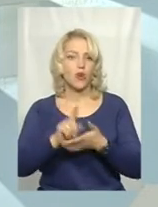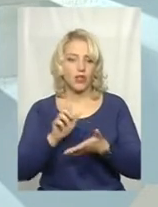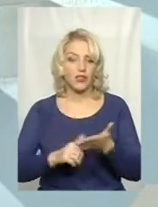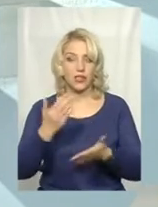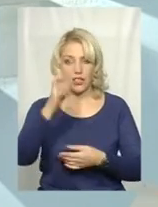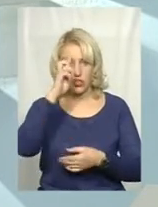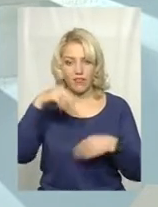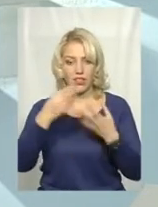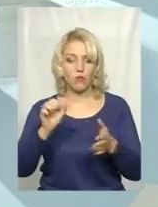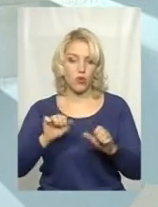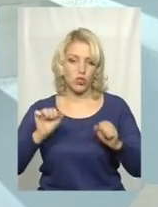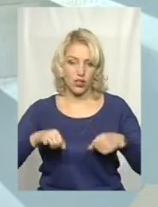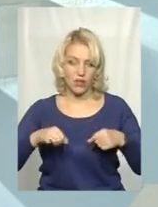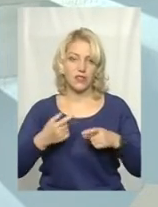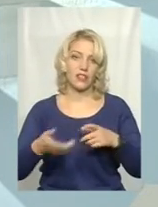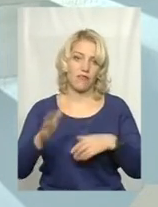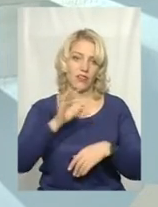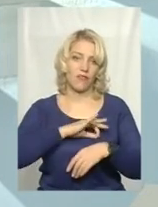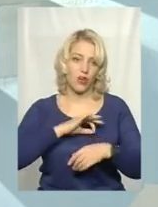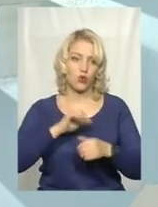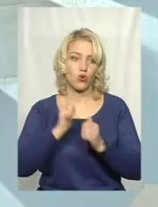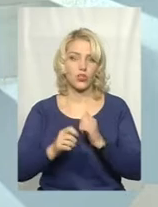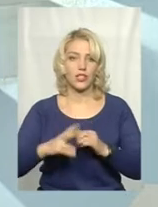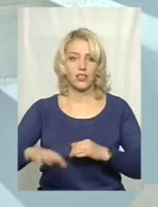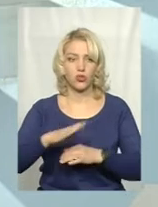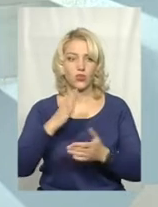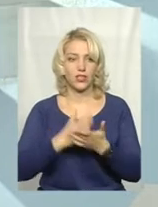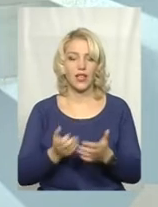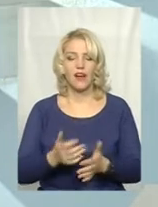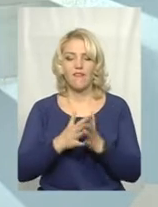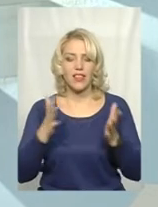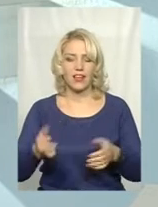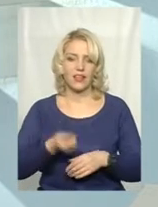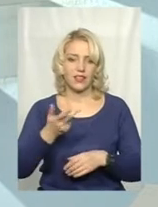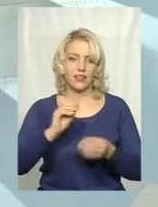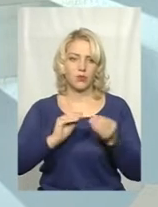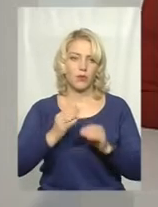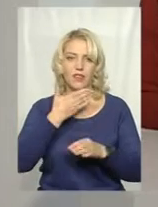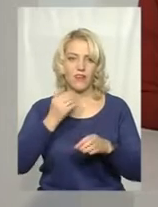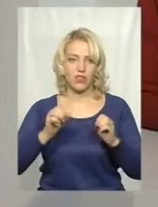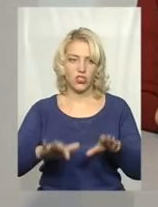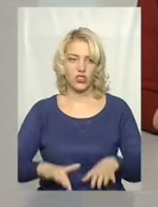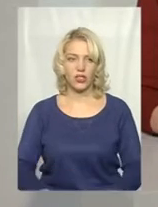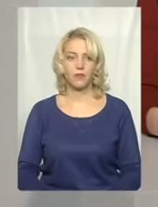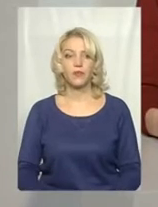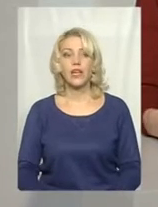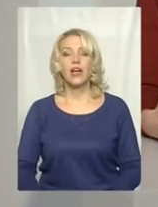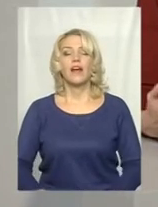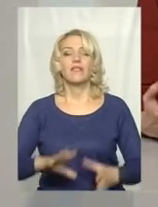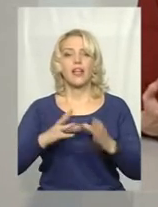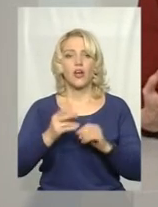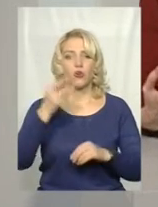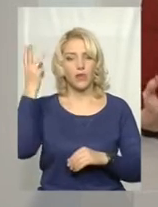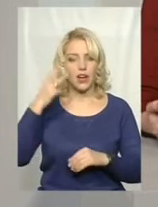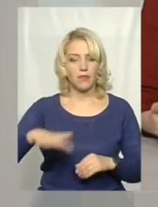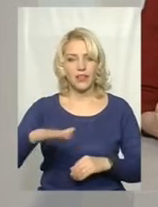можливість, давайте використовуємо, кожному на території є, я впевнений, велика кількість проблем, ще не вирішених. І загалом на Хмельниччині